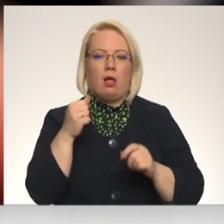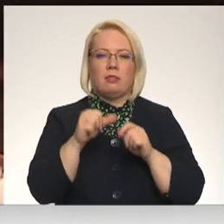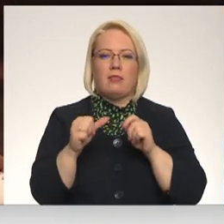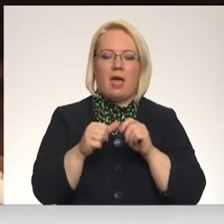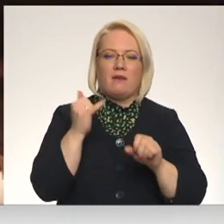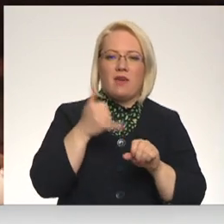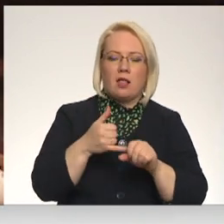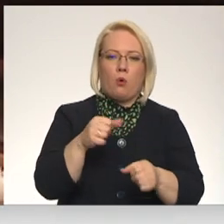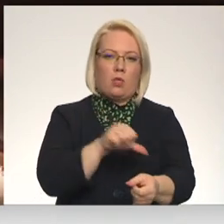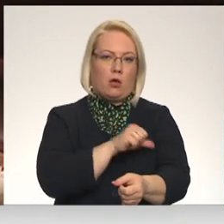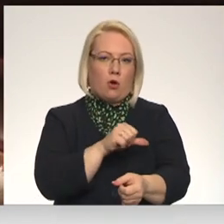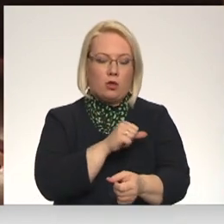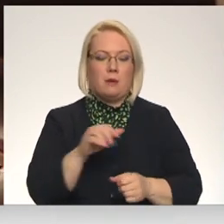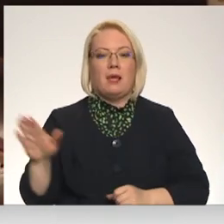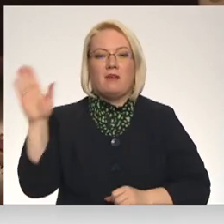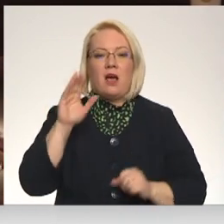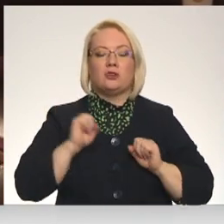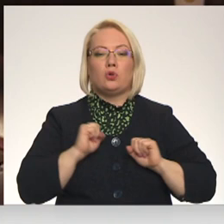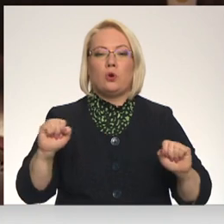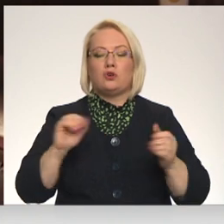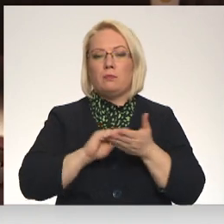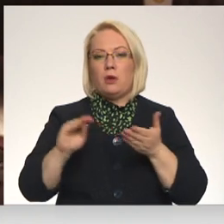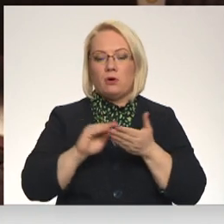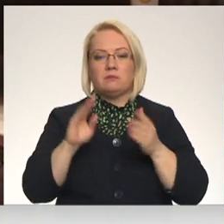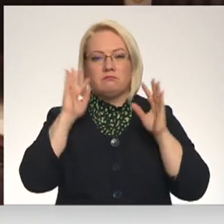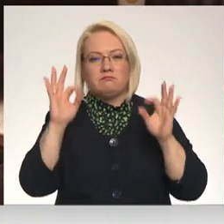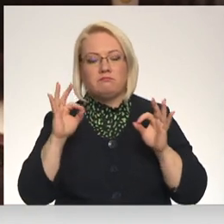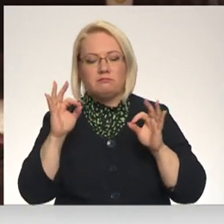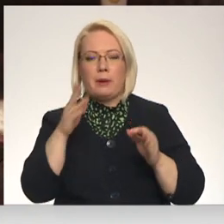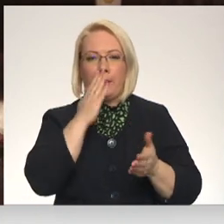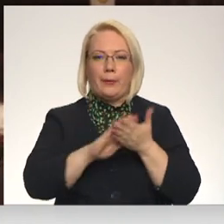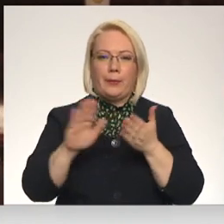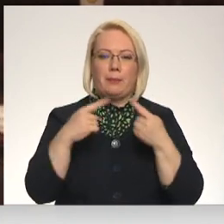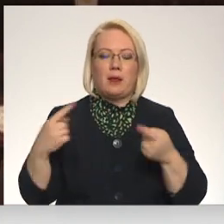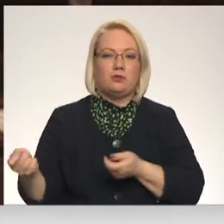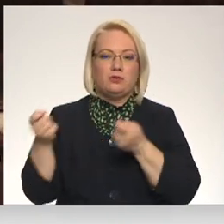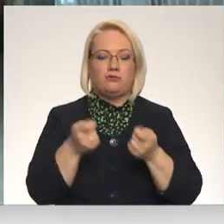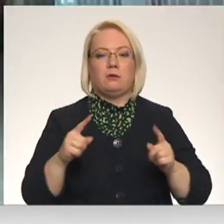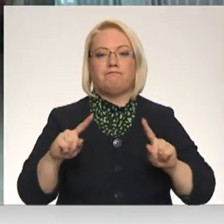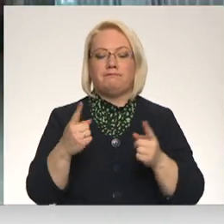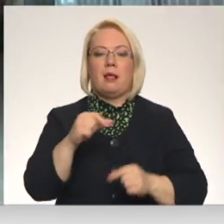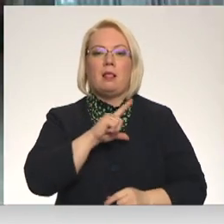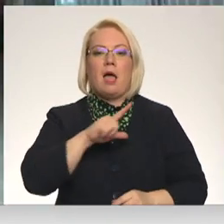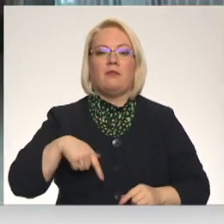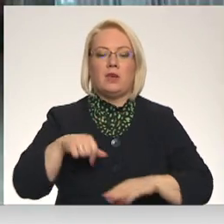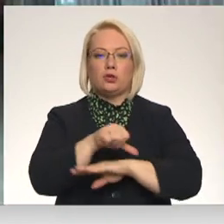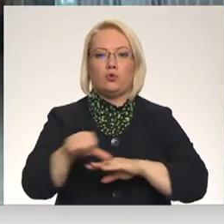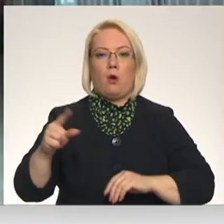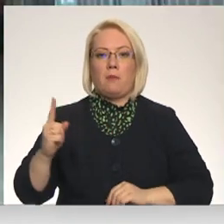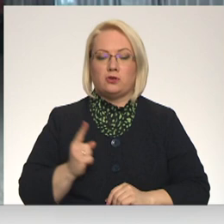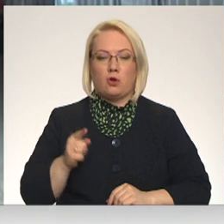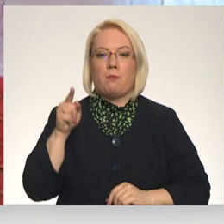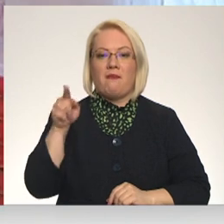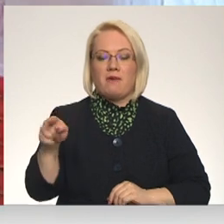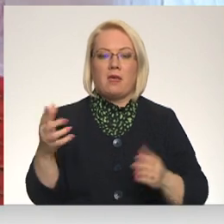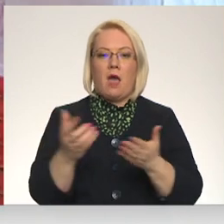narkotiku. Tikmēr valsts iekšējās drošības birojas aizdomās par dalību kontrabantā, aizturējas kādu Latvijas robežu sargu, pie kura atrasti